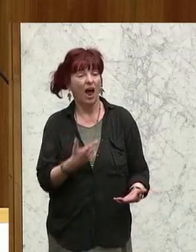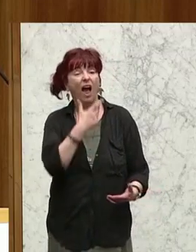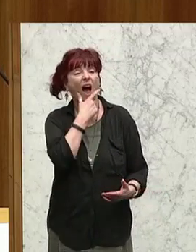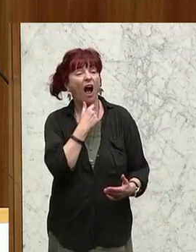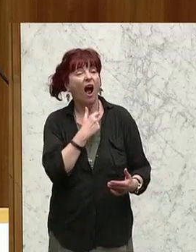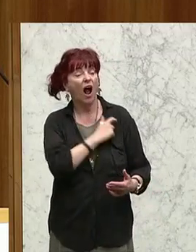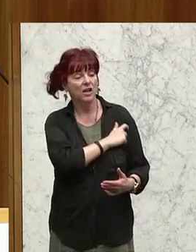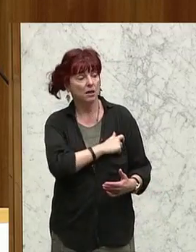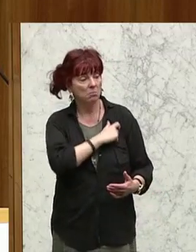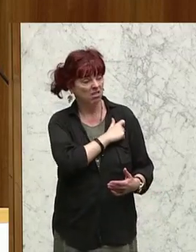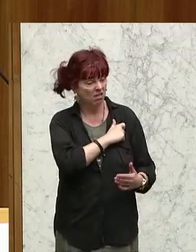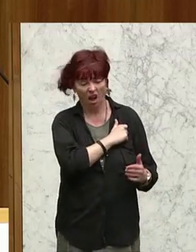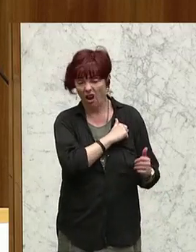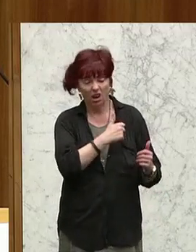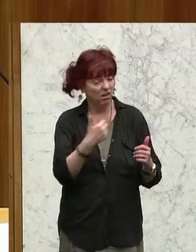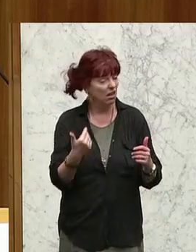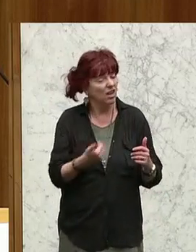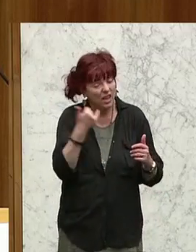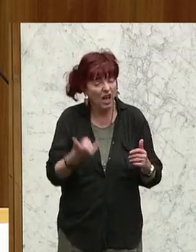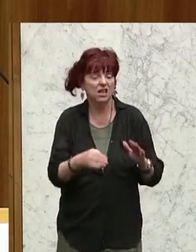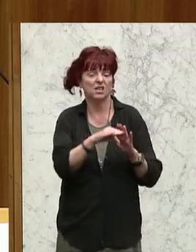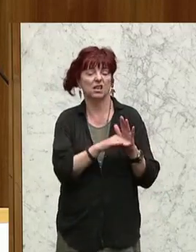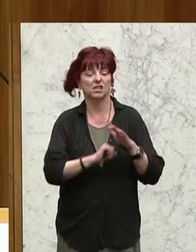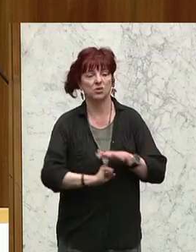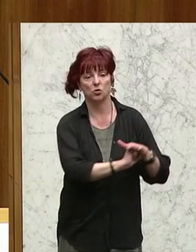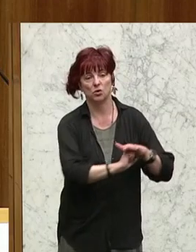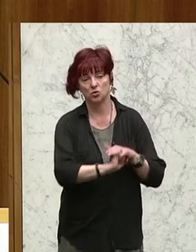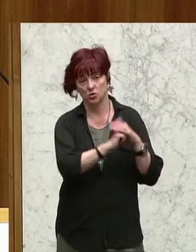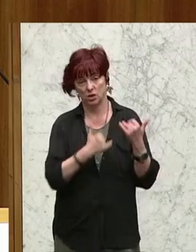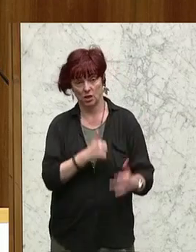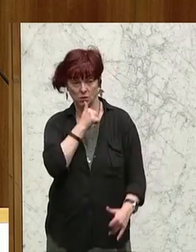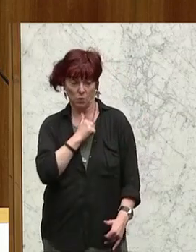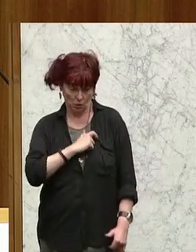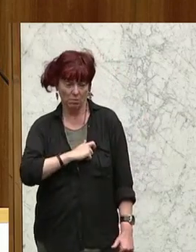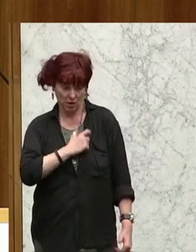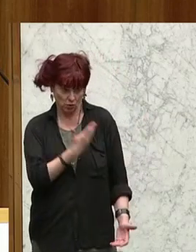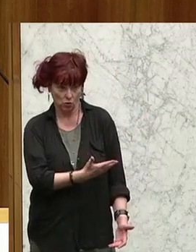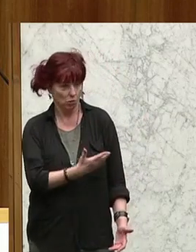Altparteien beinahe zu jedem Gesetz an. Das wundert mich ja nicht, muss ich sagen.